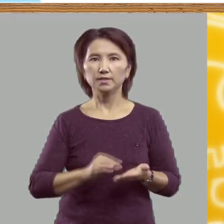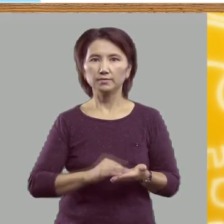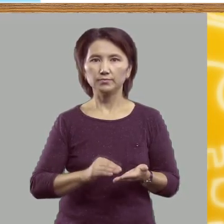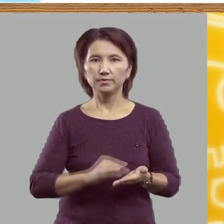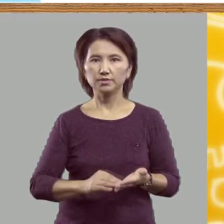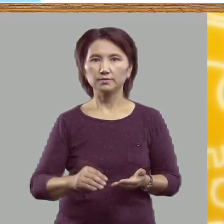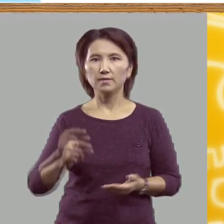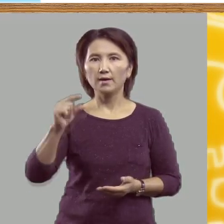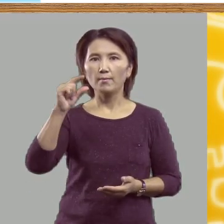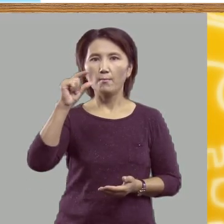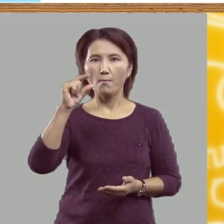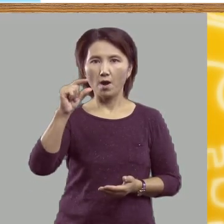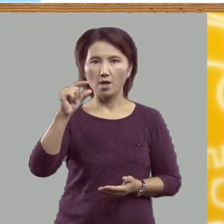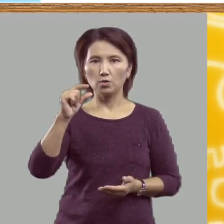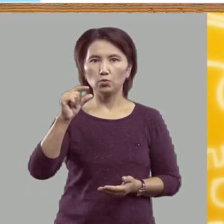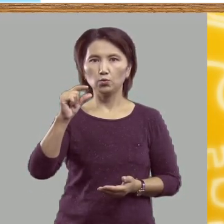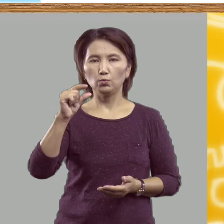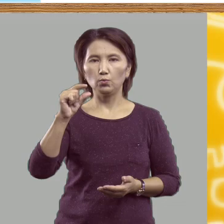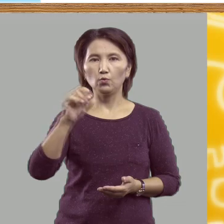букву Ё.